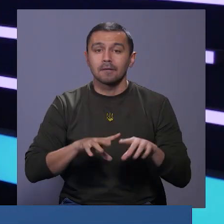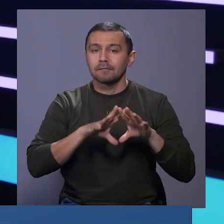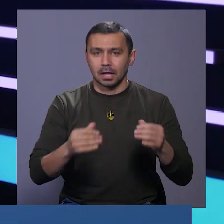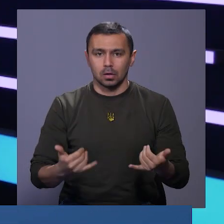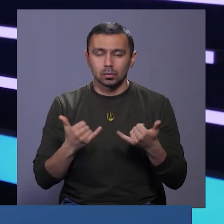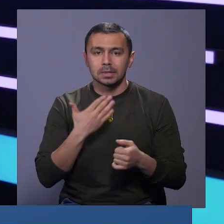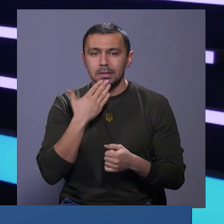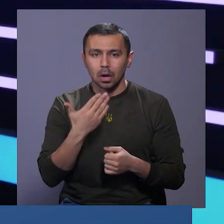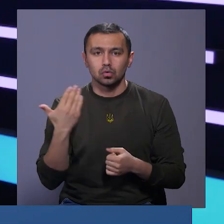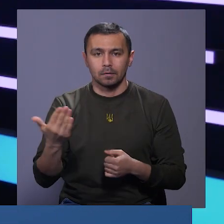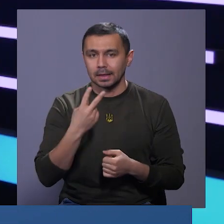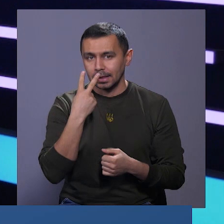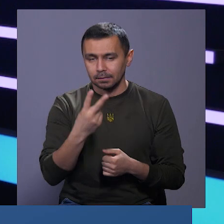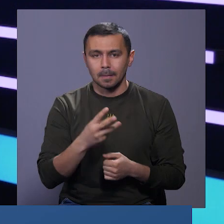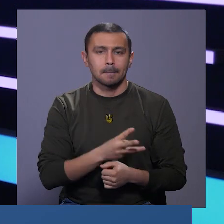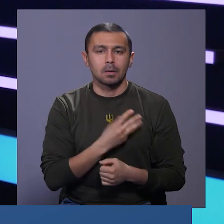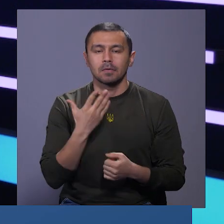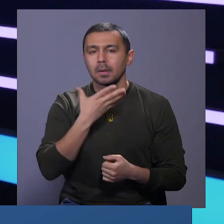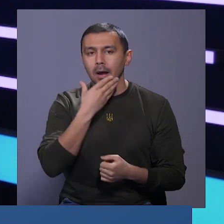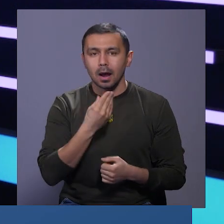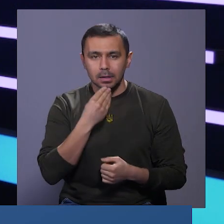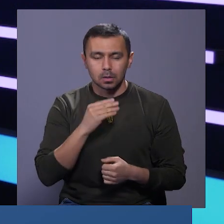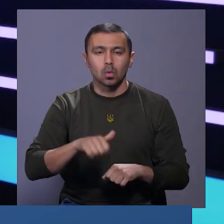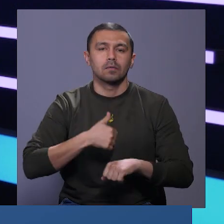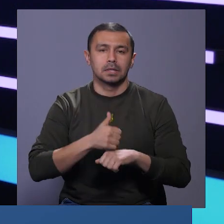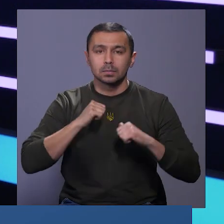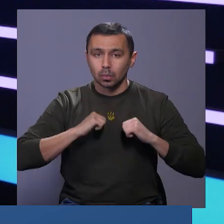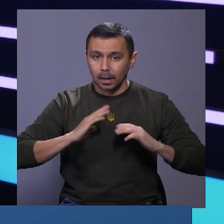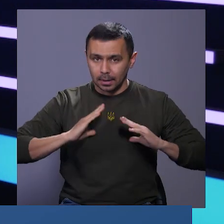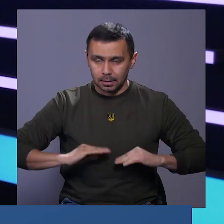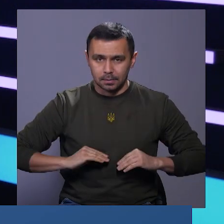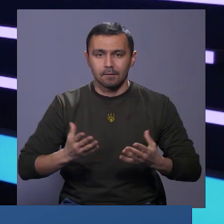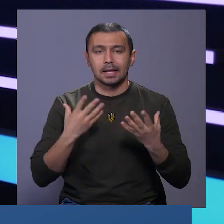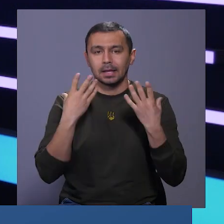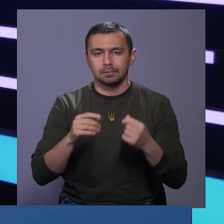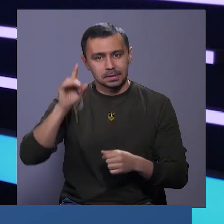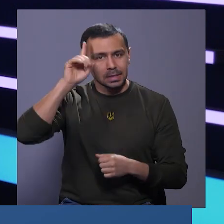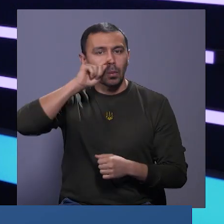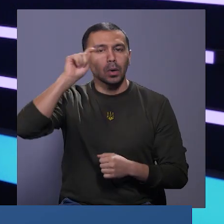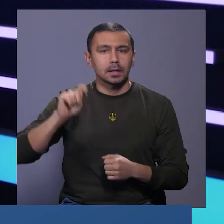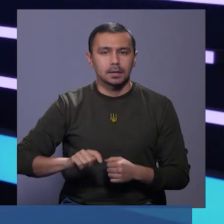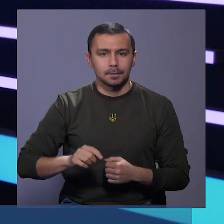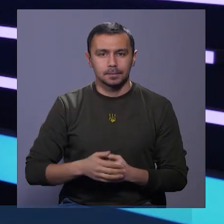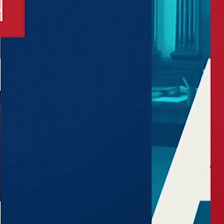сьогодні. Дякуємо, що дивитесь. Бажаємо вам гарних та, головне, спокійних вихідних. Слава Україні!